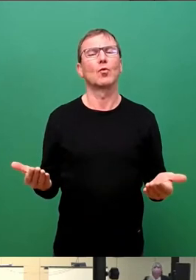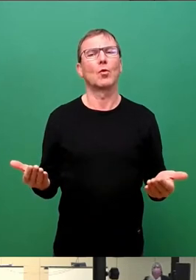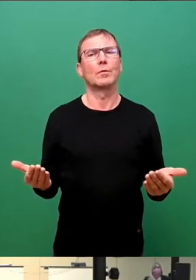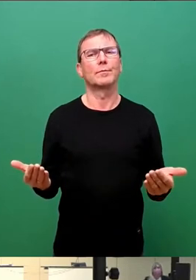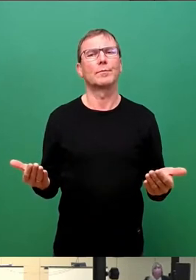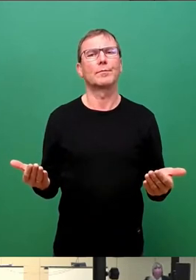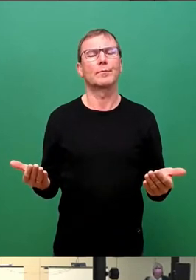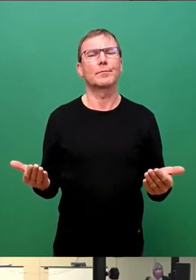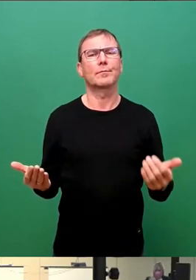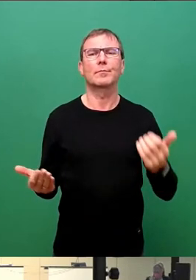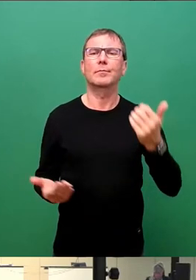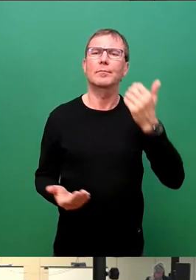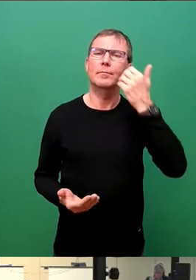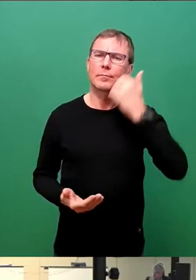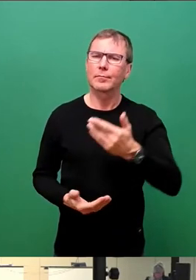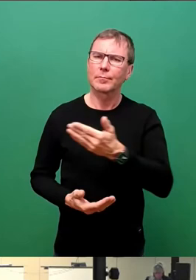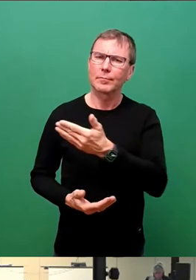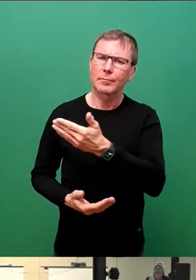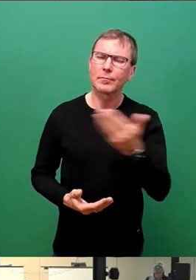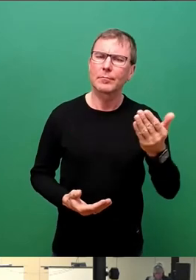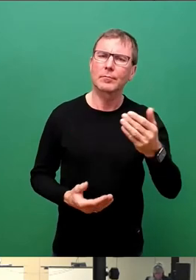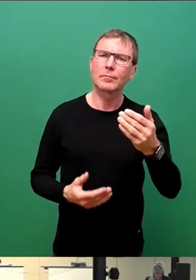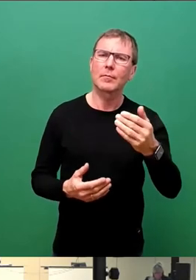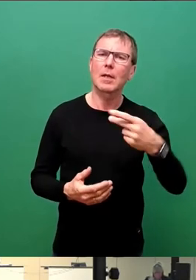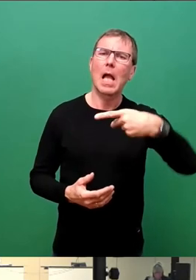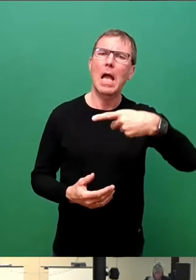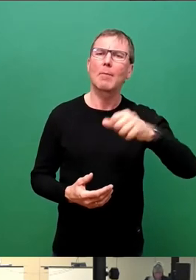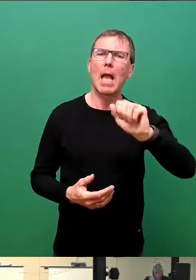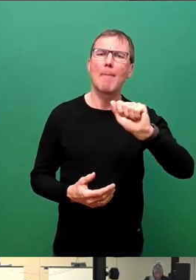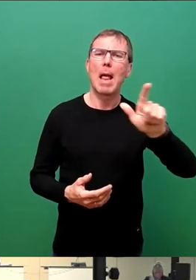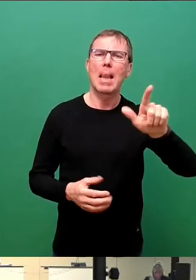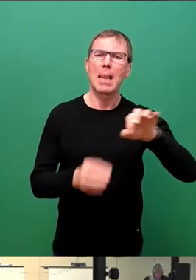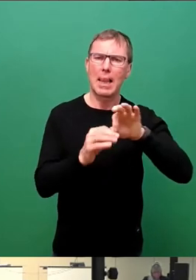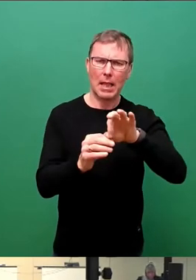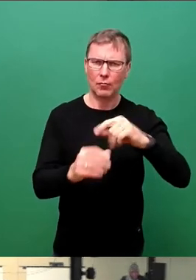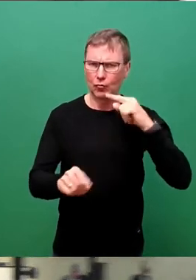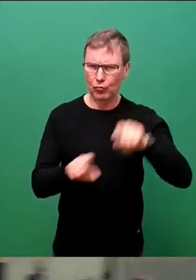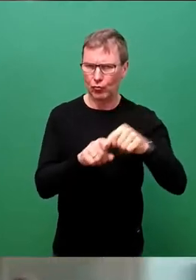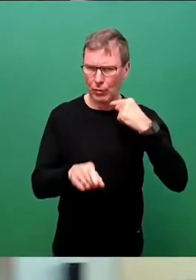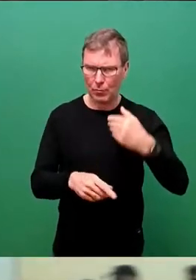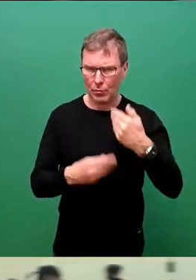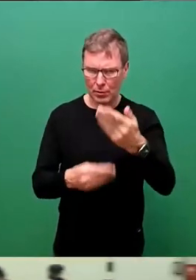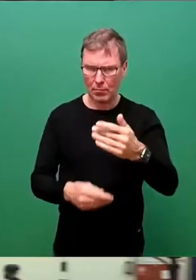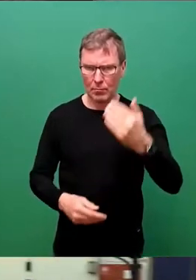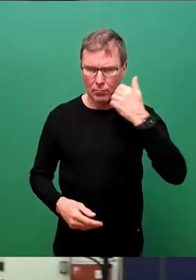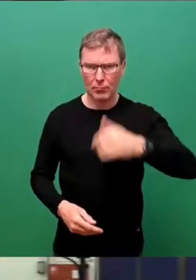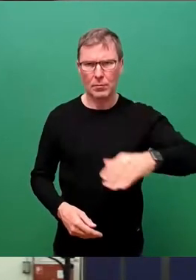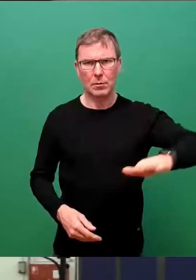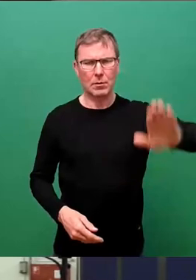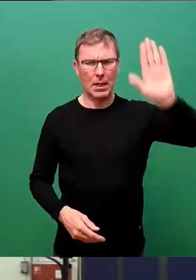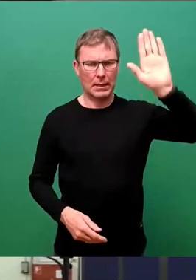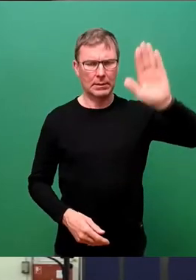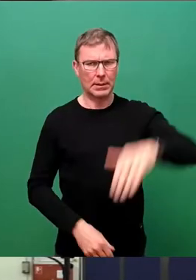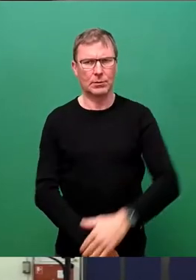der Präambel seine Zustimmung geben möchte, den bitte ich jetzt